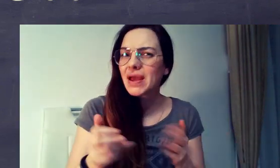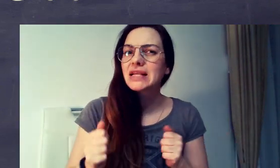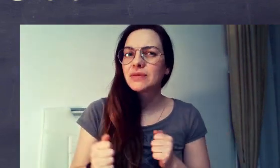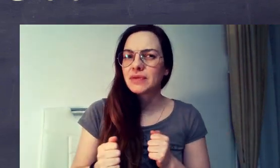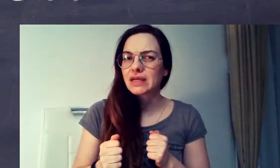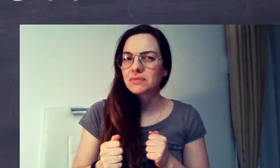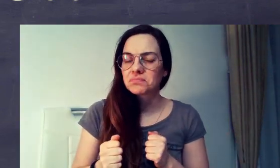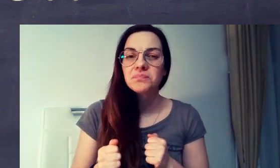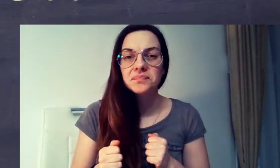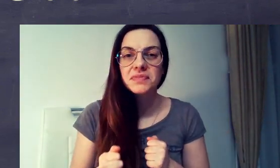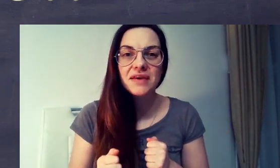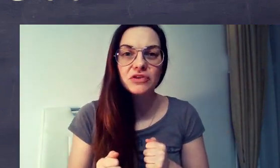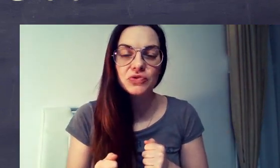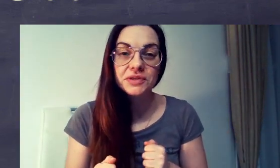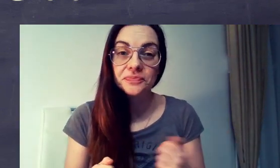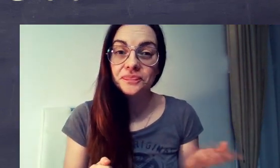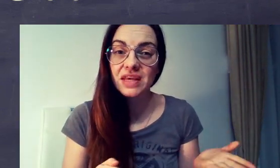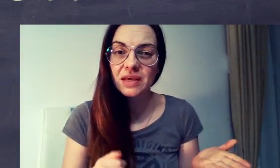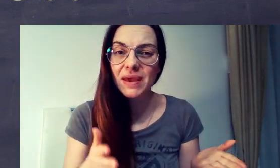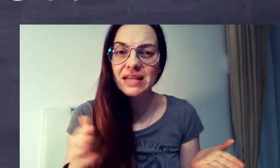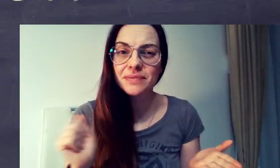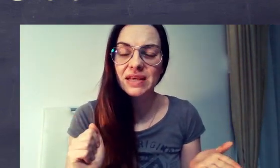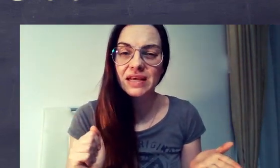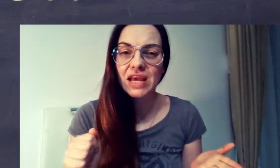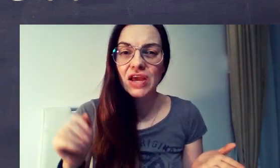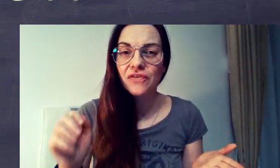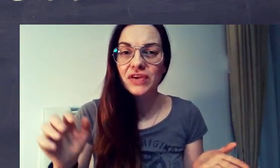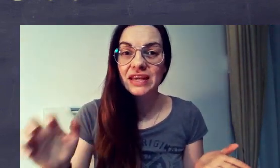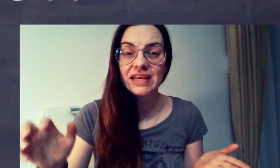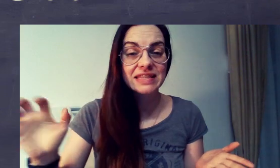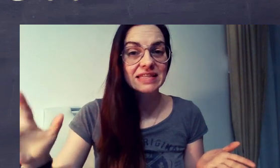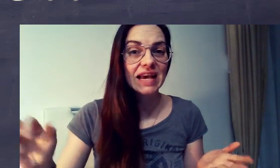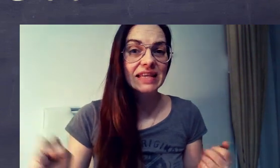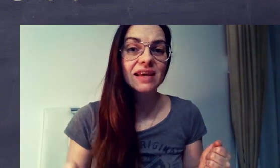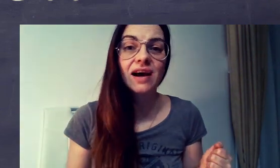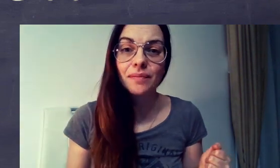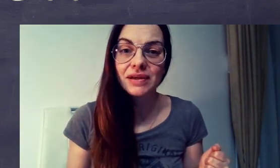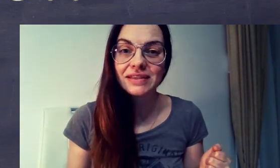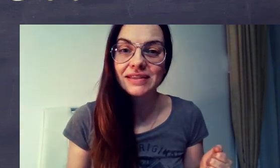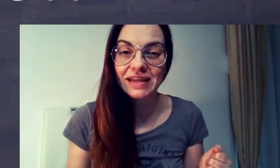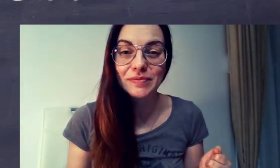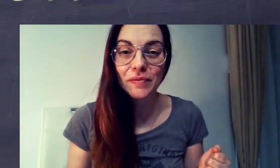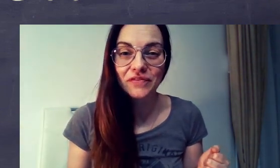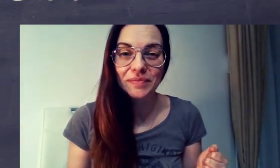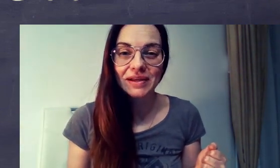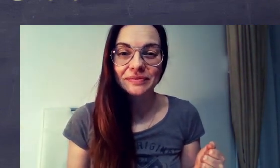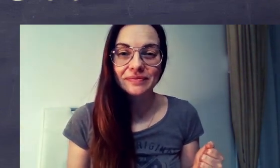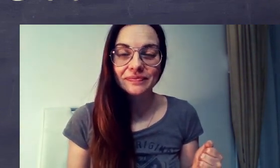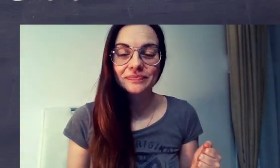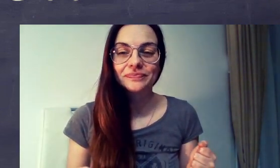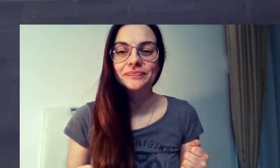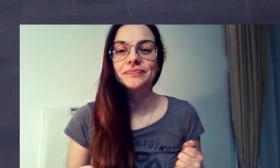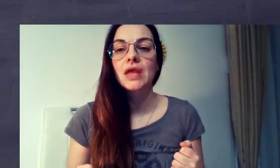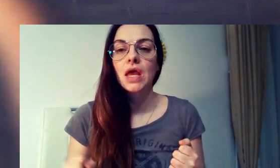Ich melde mich. Javit ću Sie. Ich melde mich, wenn ich Zeit habe, kad imam Bremen.